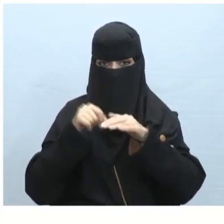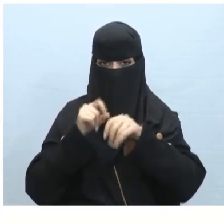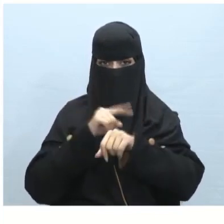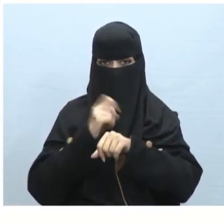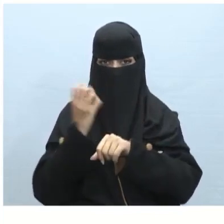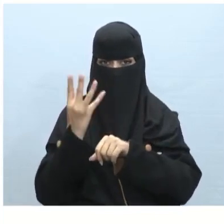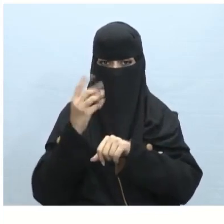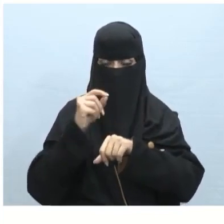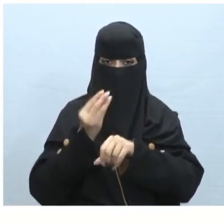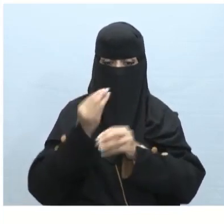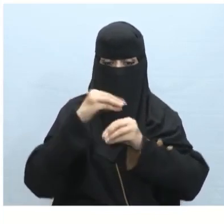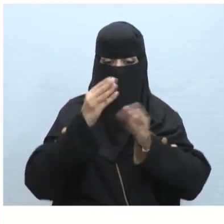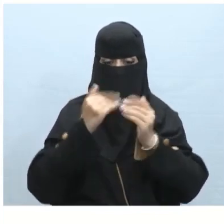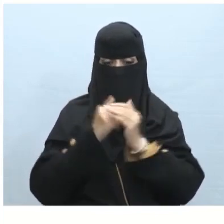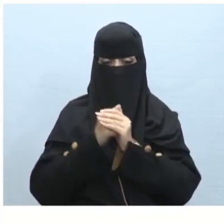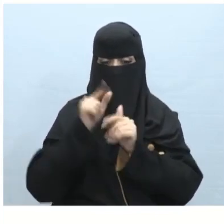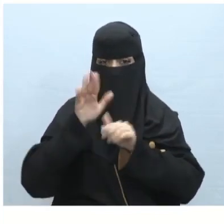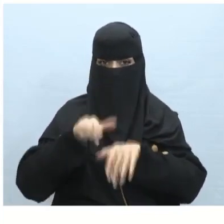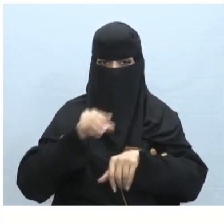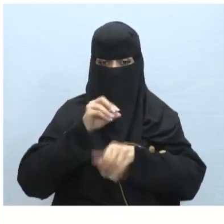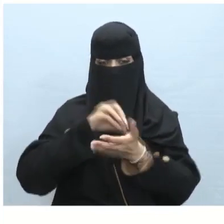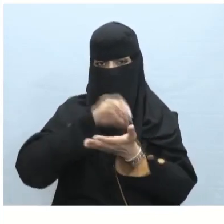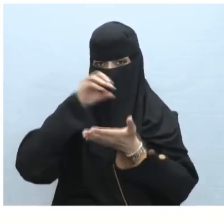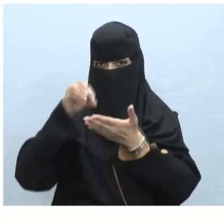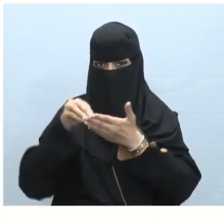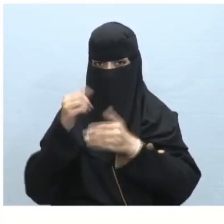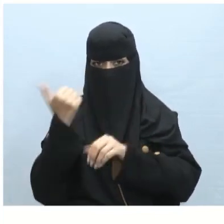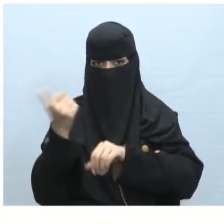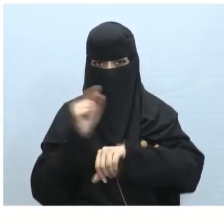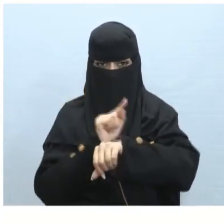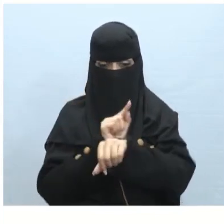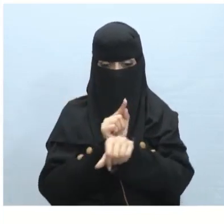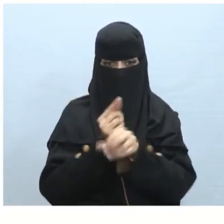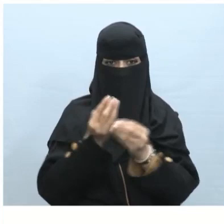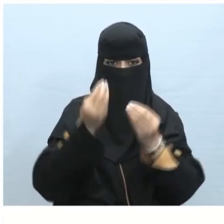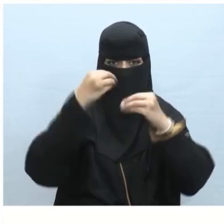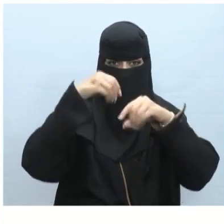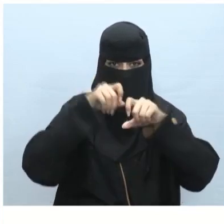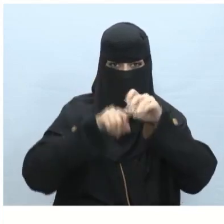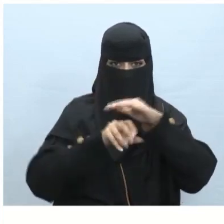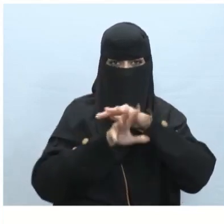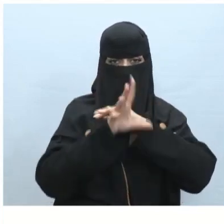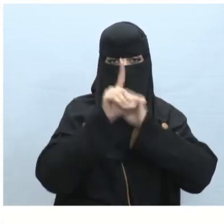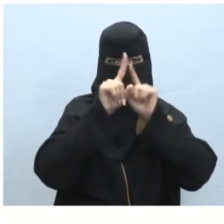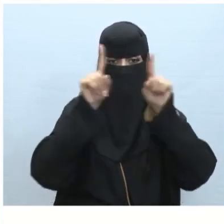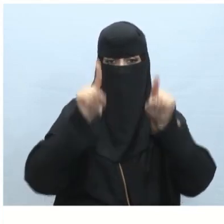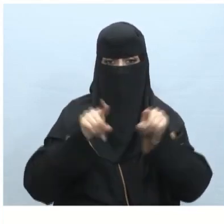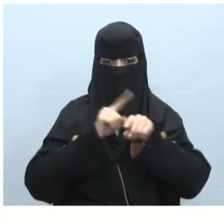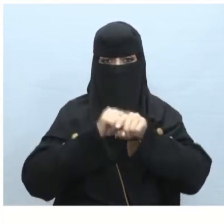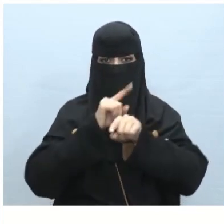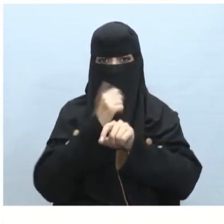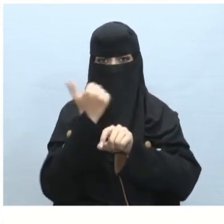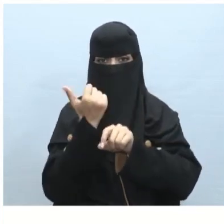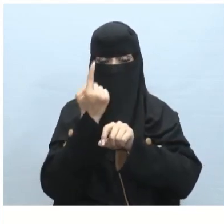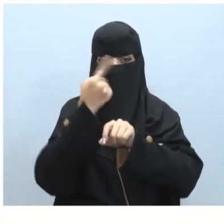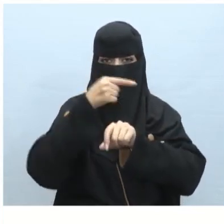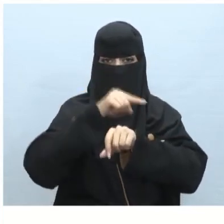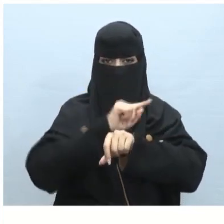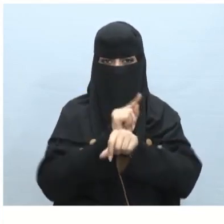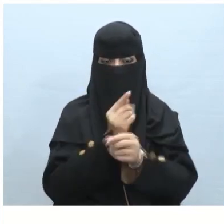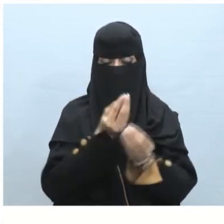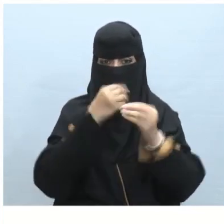لمدة 4 ثواني إضافية أو يستغرق الانتقال 6 ثواني وتظهر الشريحة لمدة 16 ثانية إضافية